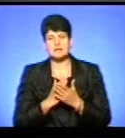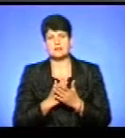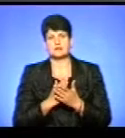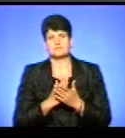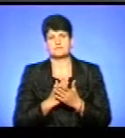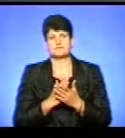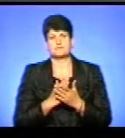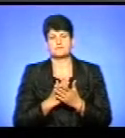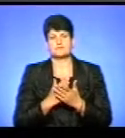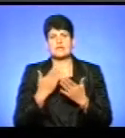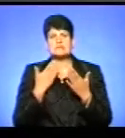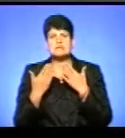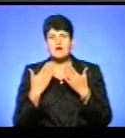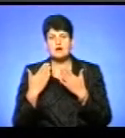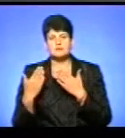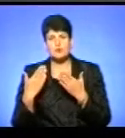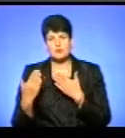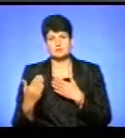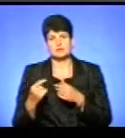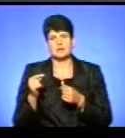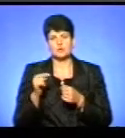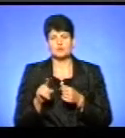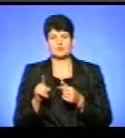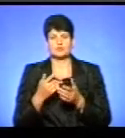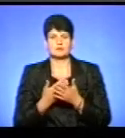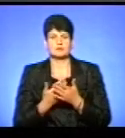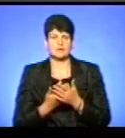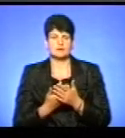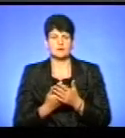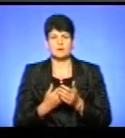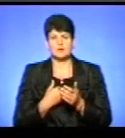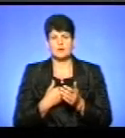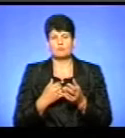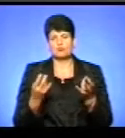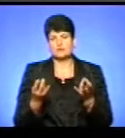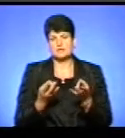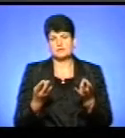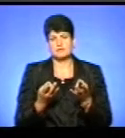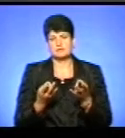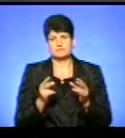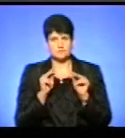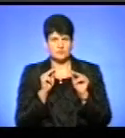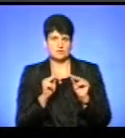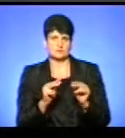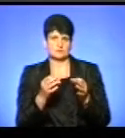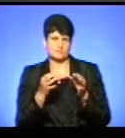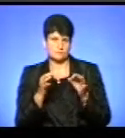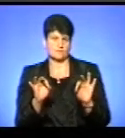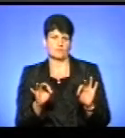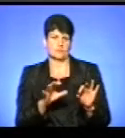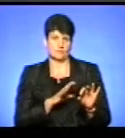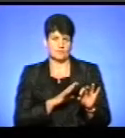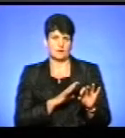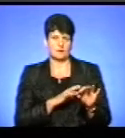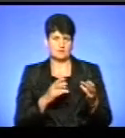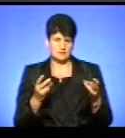якийсь діалог для того, що, наприклад, потрібно легалізувати спочатку, щоб було розуміння, що